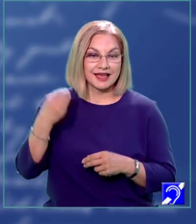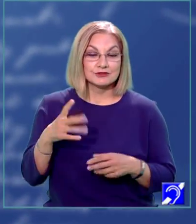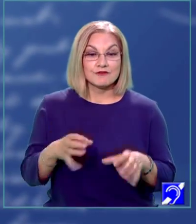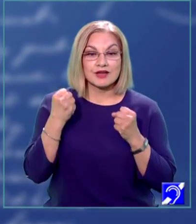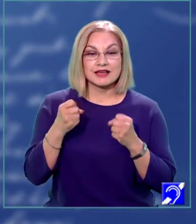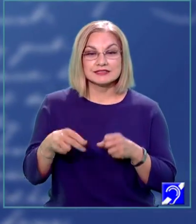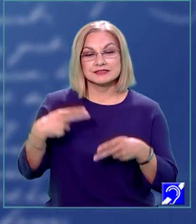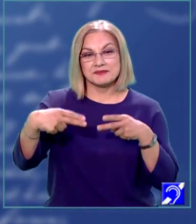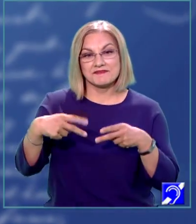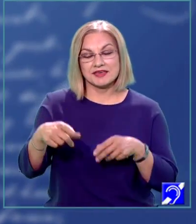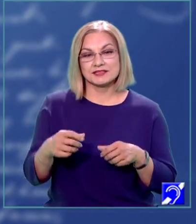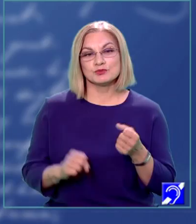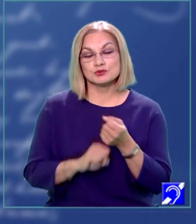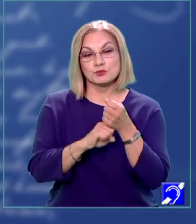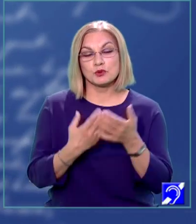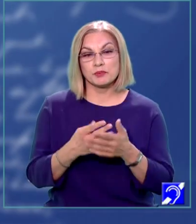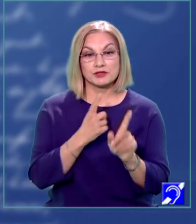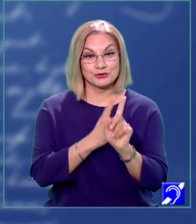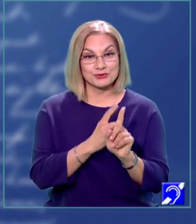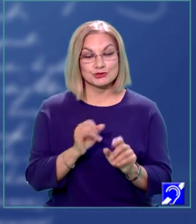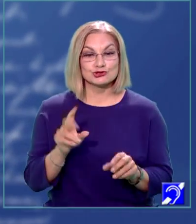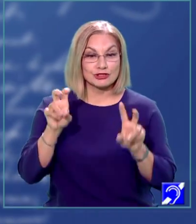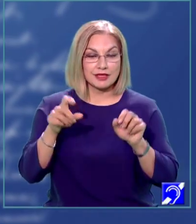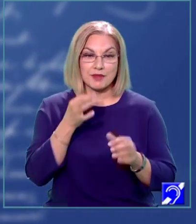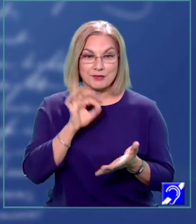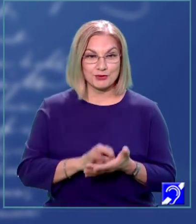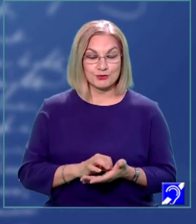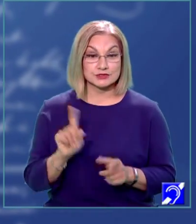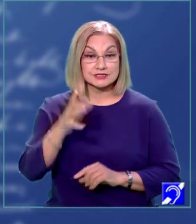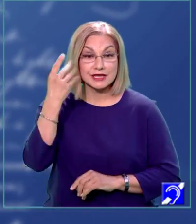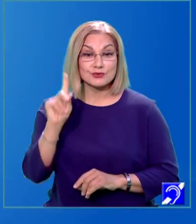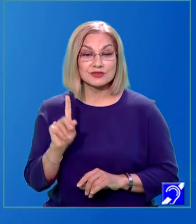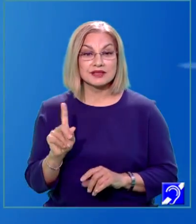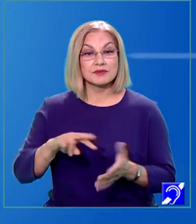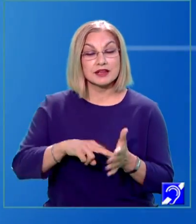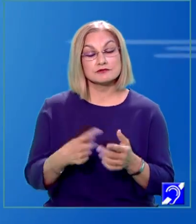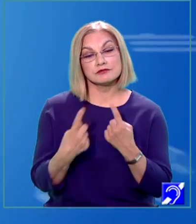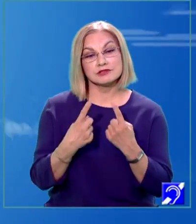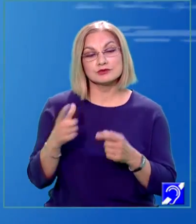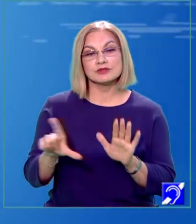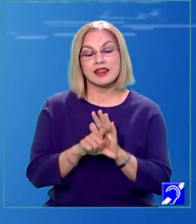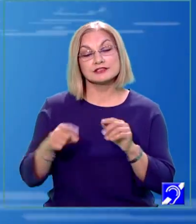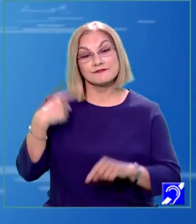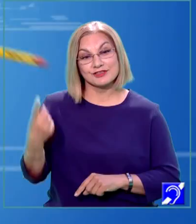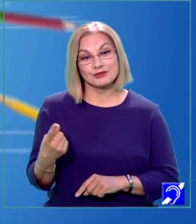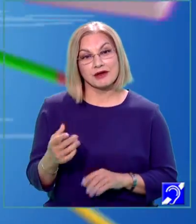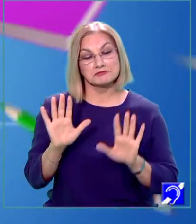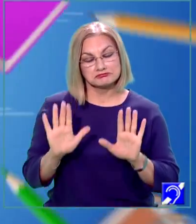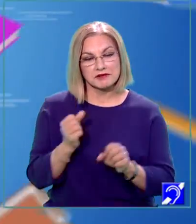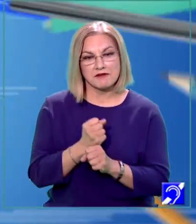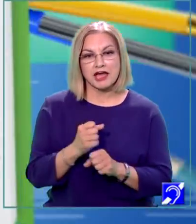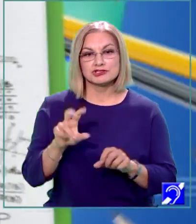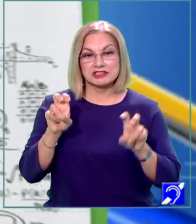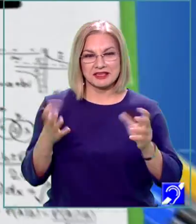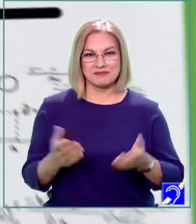Facebook a emisiunii suporturile de curs și temele propuse. Nu uitați că rezolvările se discută în lecțiile viitoare, așa că făceți-vă